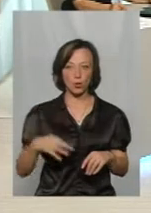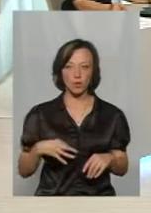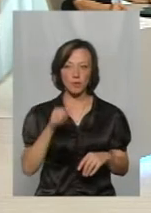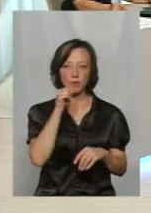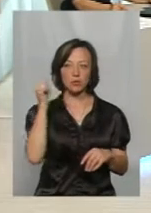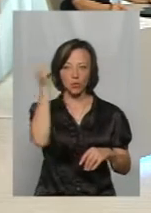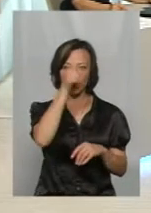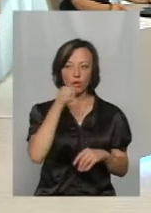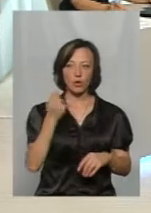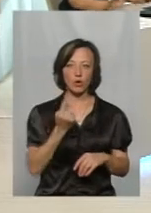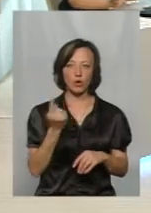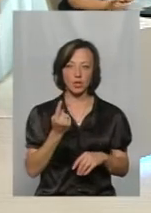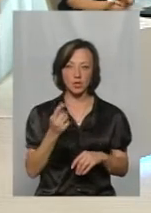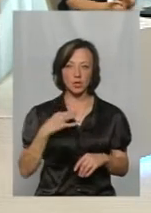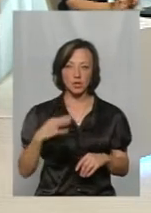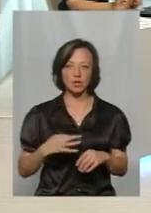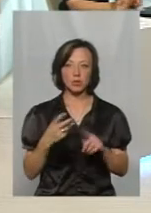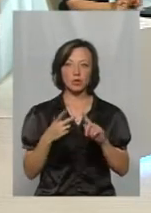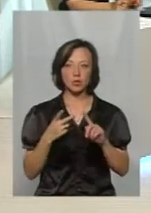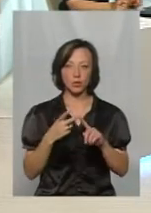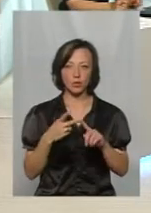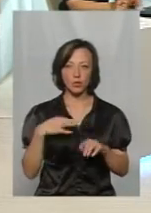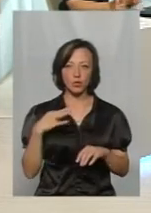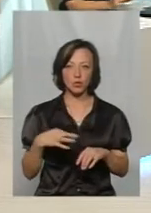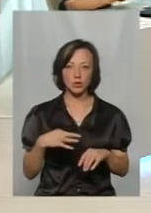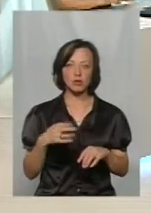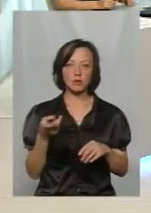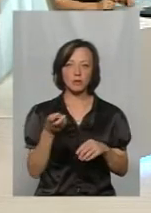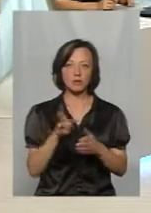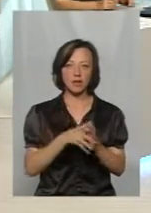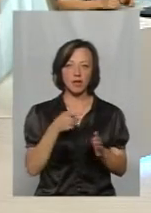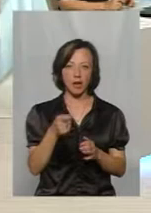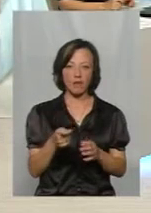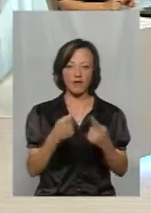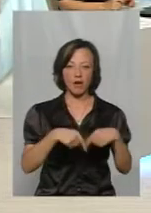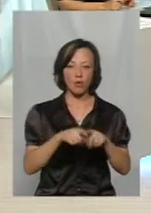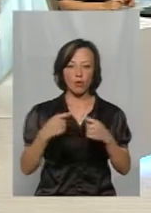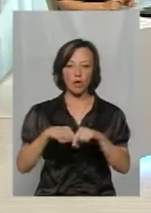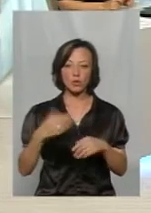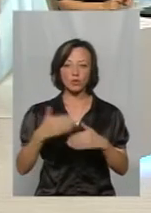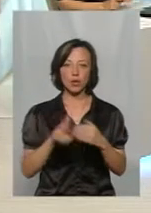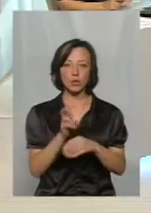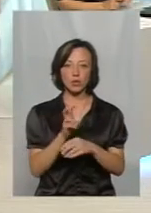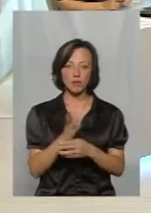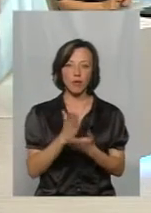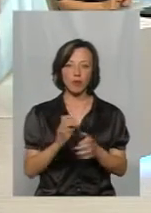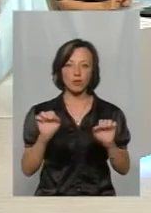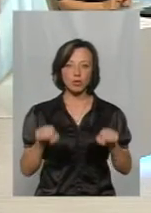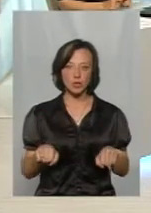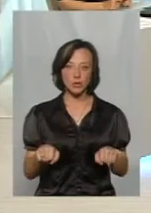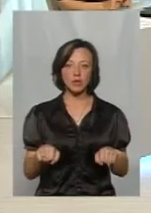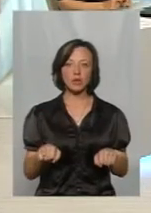Минулого року був один лише курс, тепер буде другий курс, на що і слухачі теж пишуть заяви. На ті факультети, які вони вже ходили, вони мають можливість